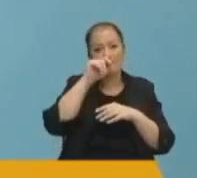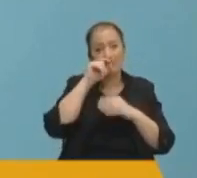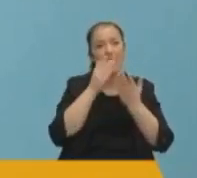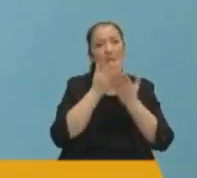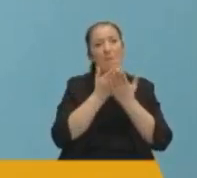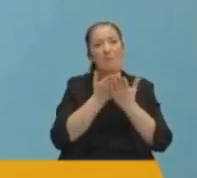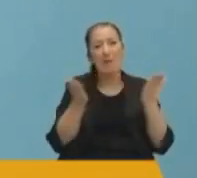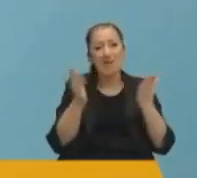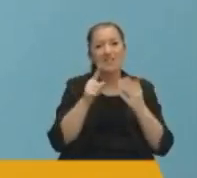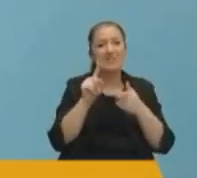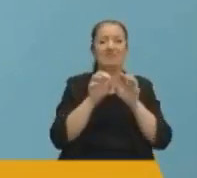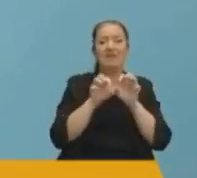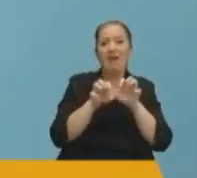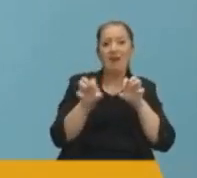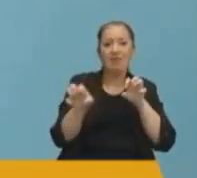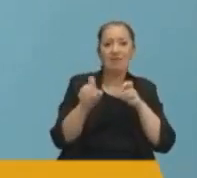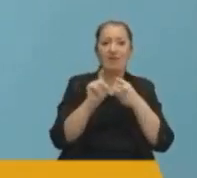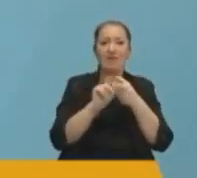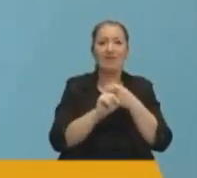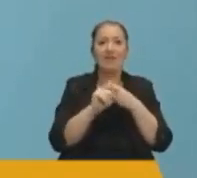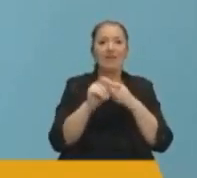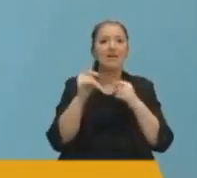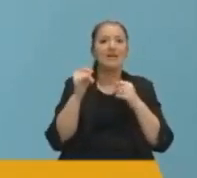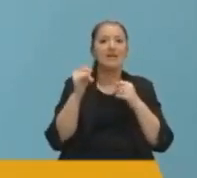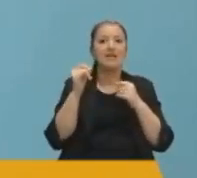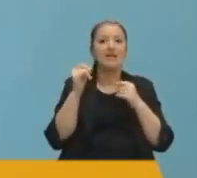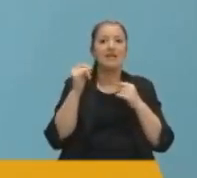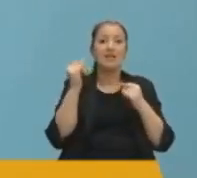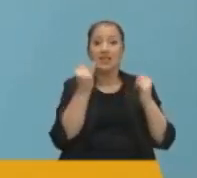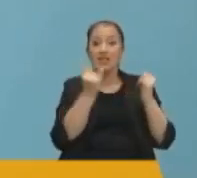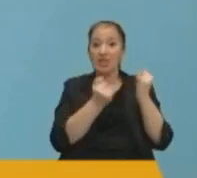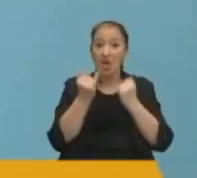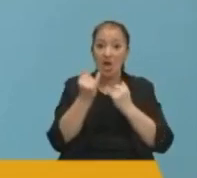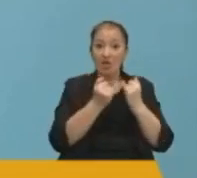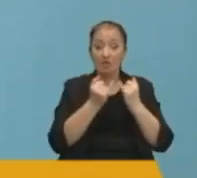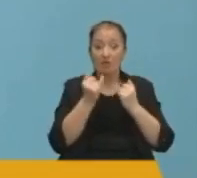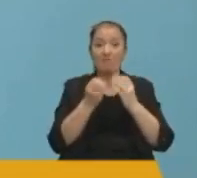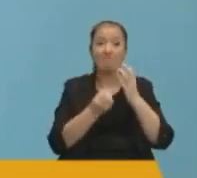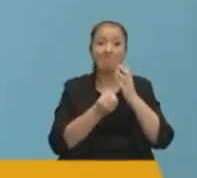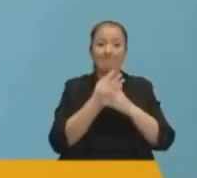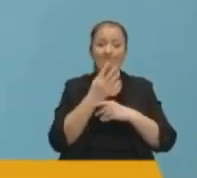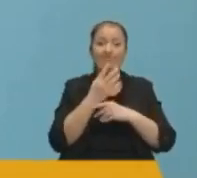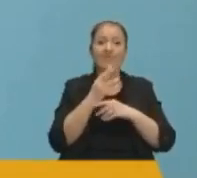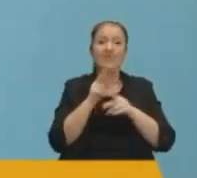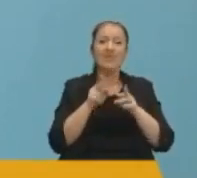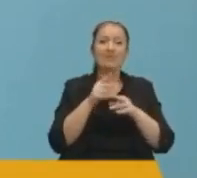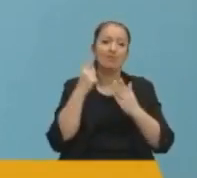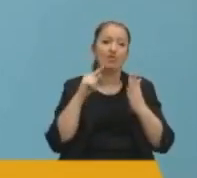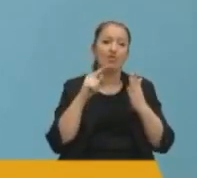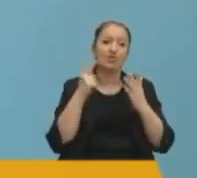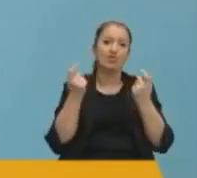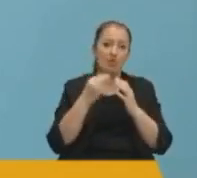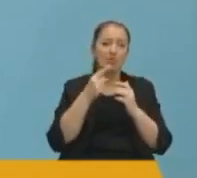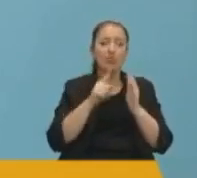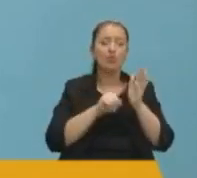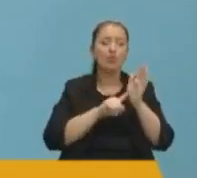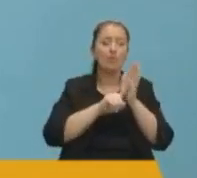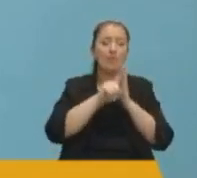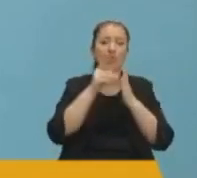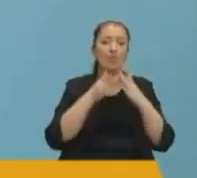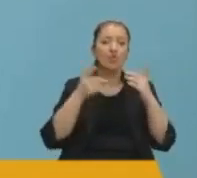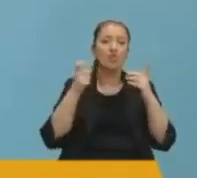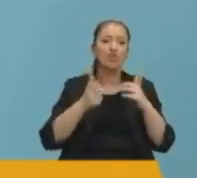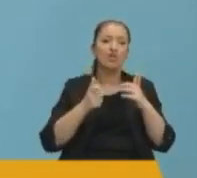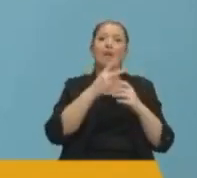mecrayı siyasi ayrışmanın ve siyasi tartışmanın odağına haline getirmek gibi büyük bir işe imza attınız. Bunu başaran Büyükşehir